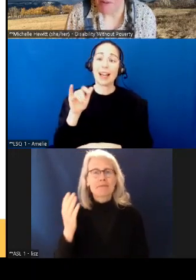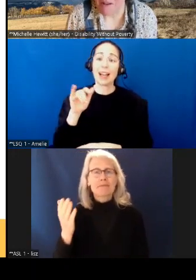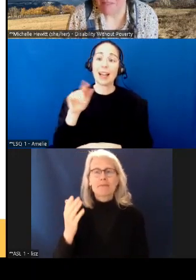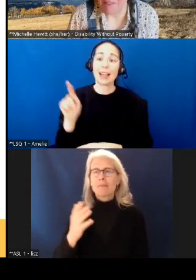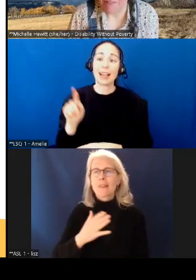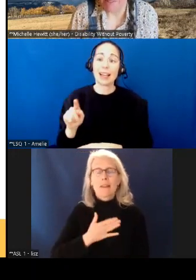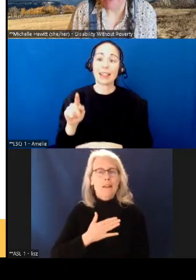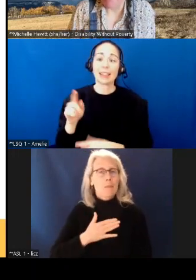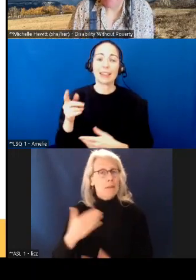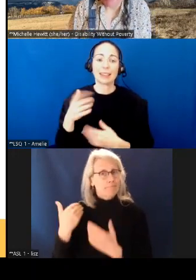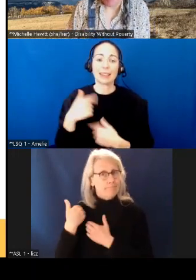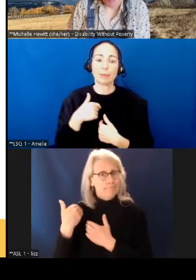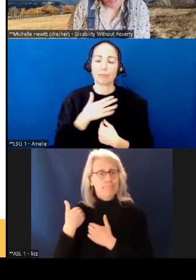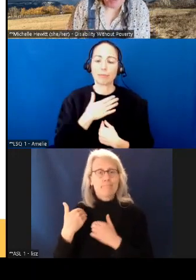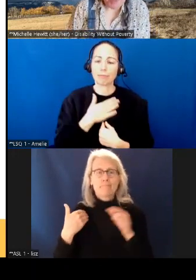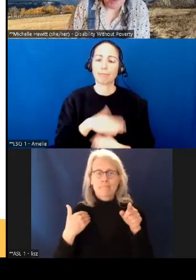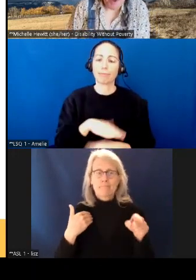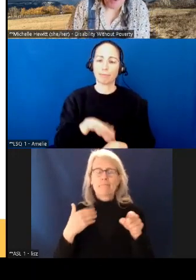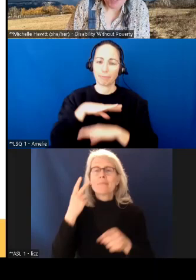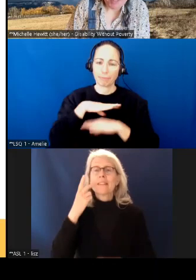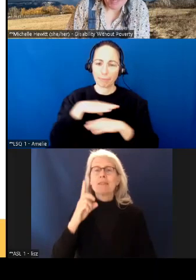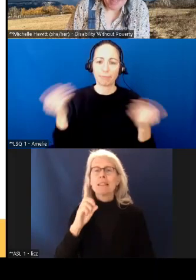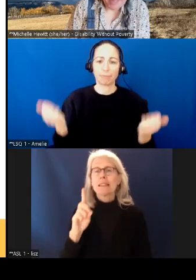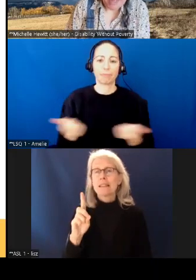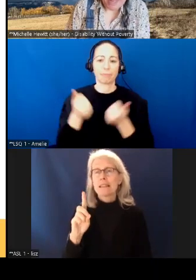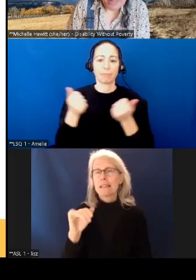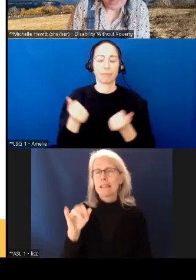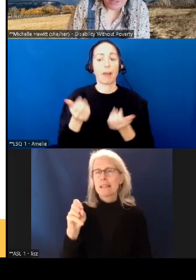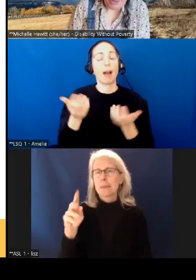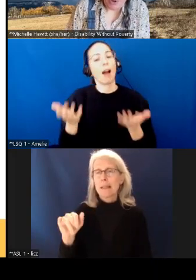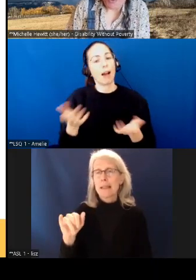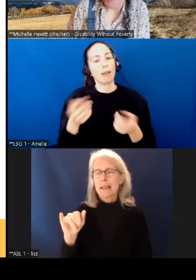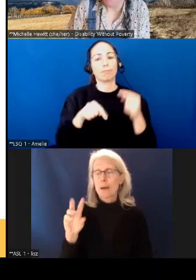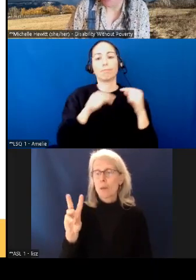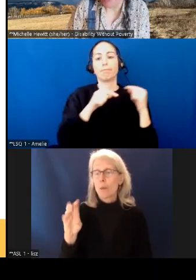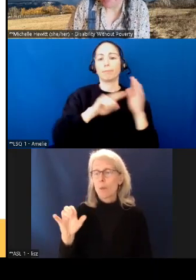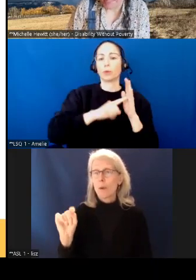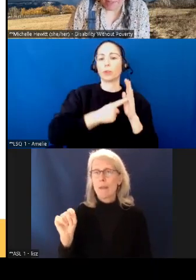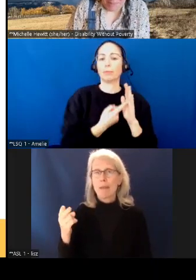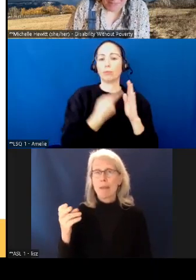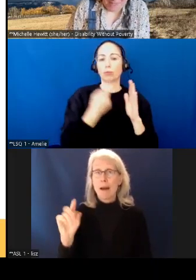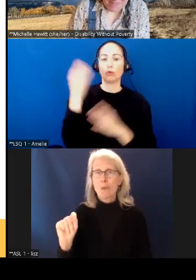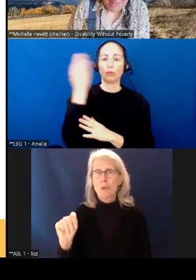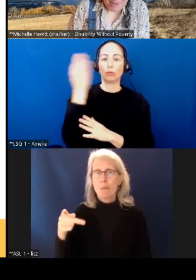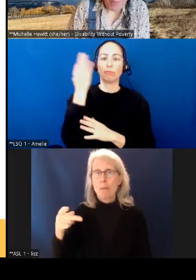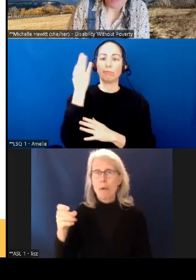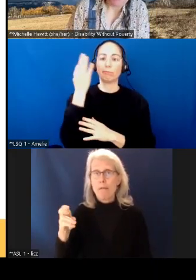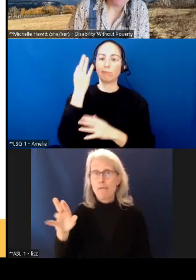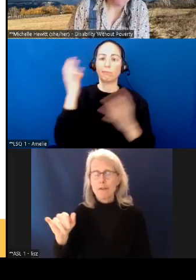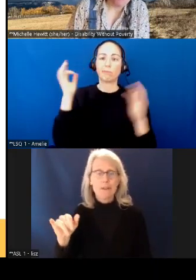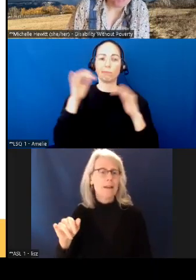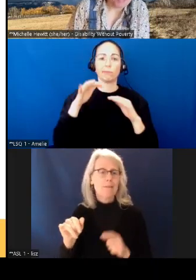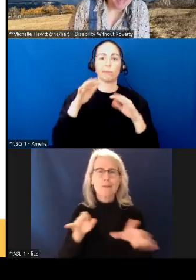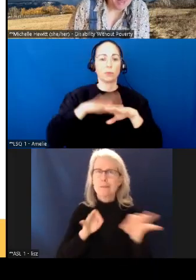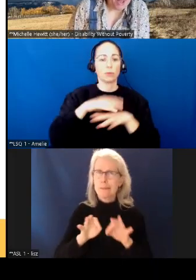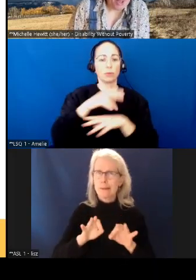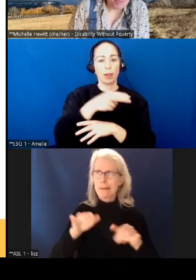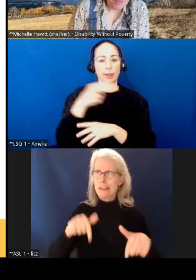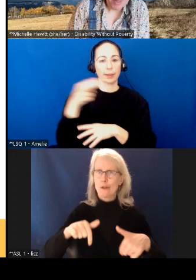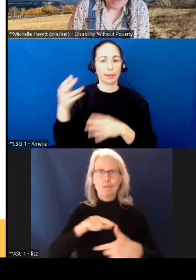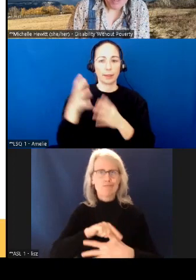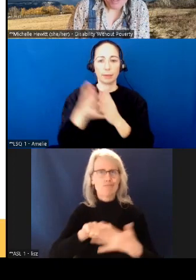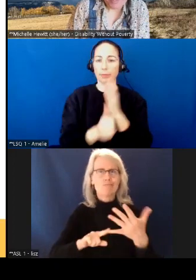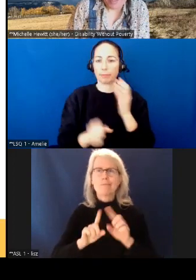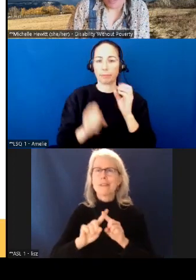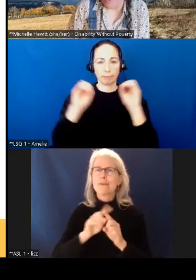Liz. Et donc, au début d'un séminaire de handicap sans